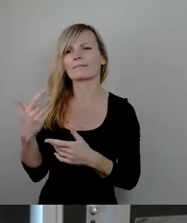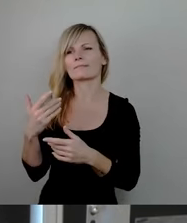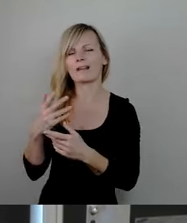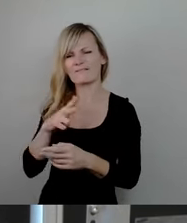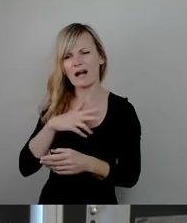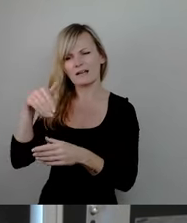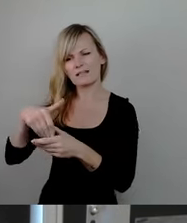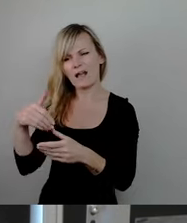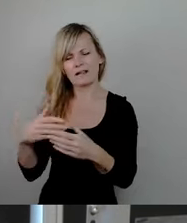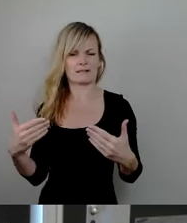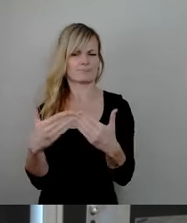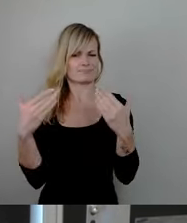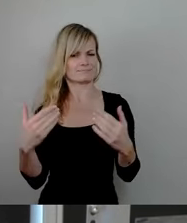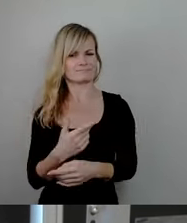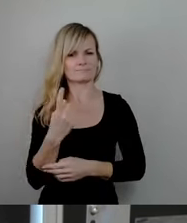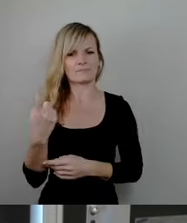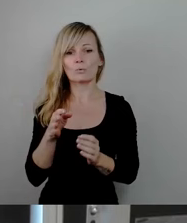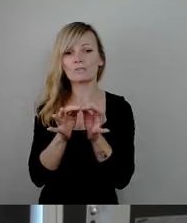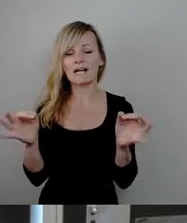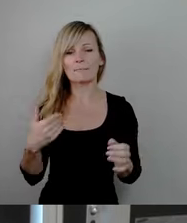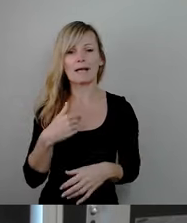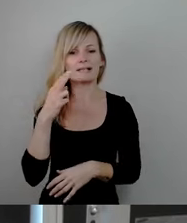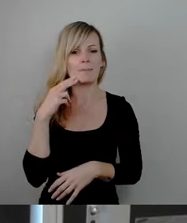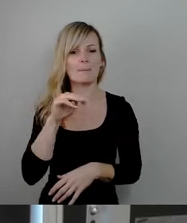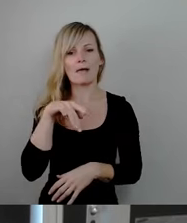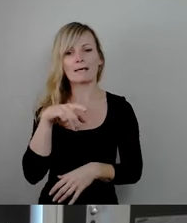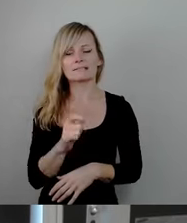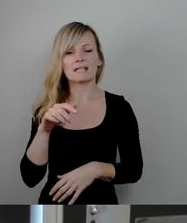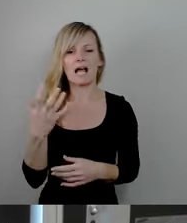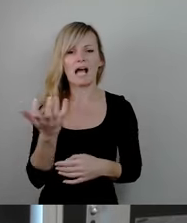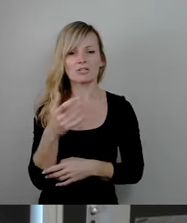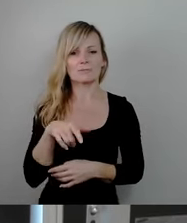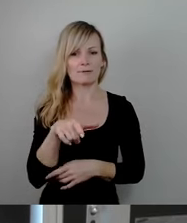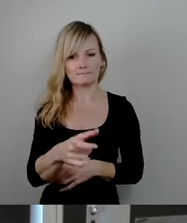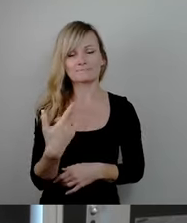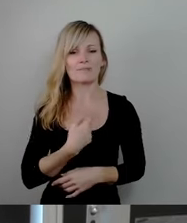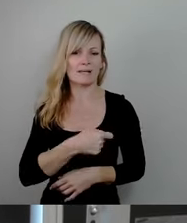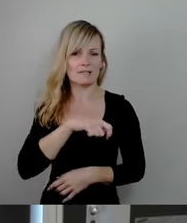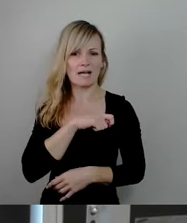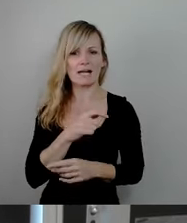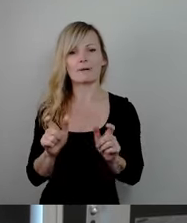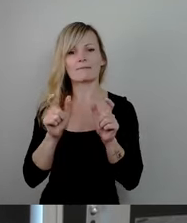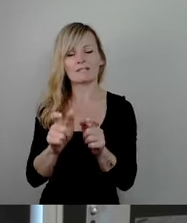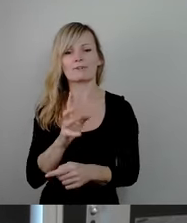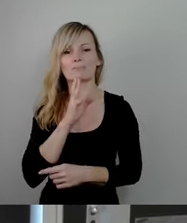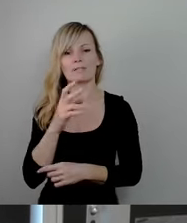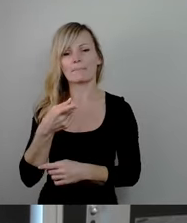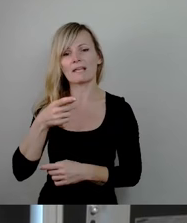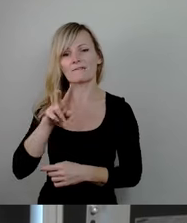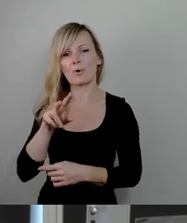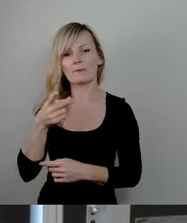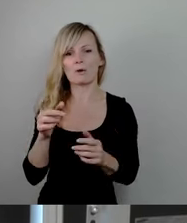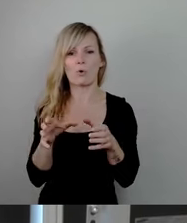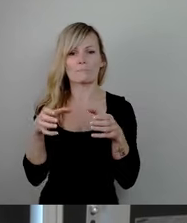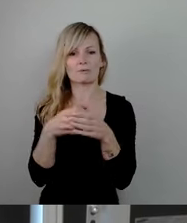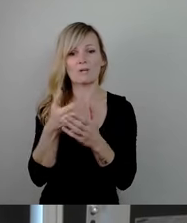Tag, mein Name ist Max Aschenbach, kriminalpräventiver Sprecher der PVP-Kooperation. Ein P steht für die